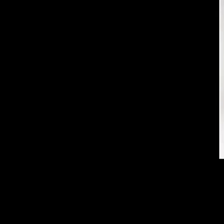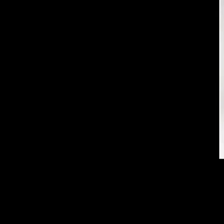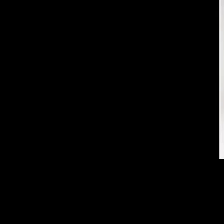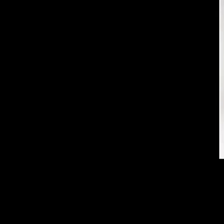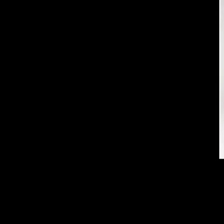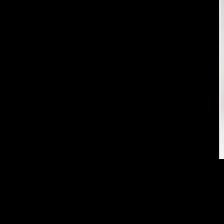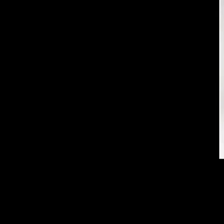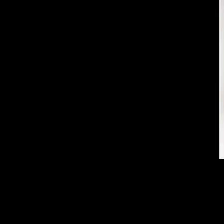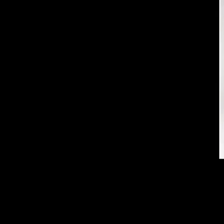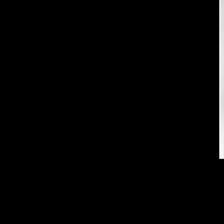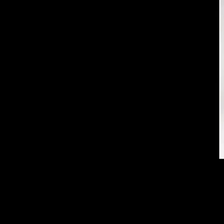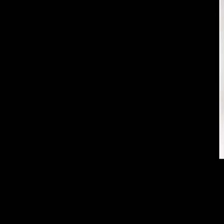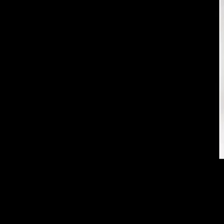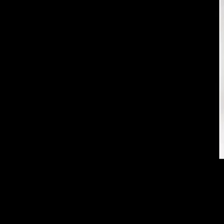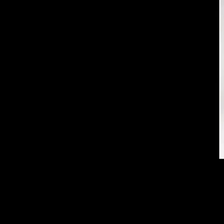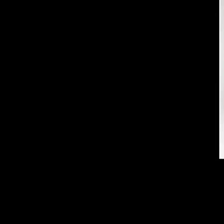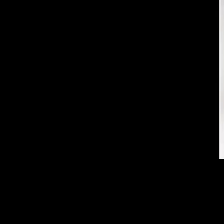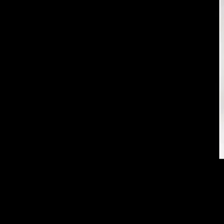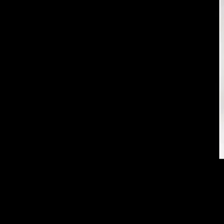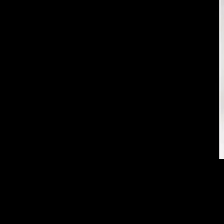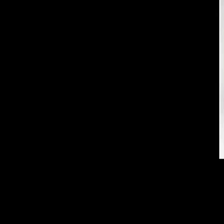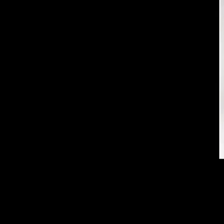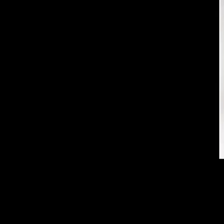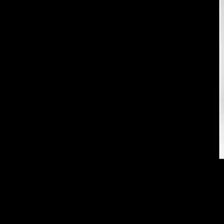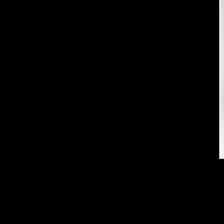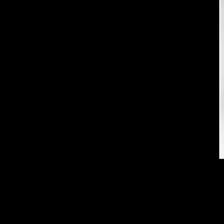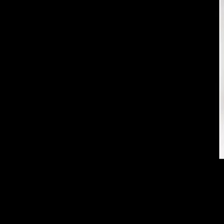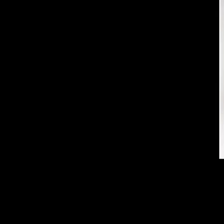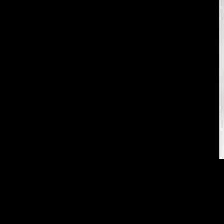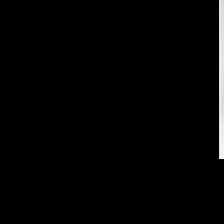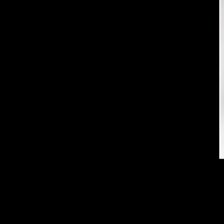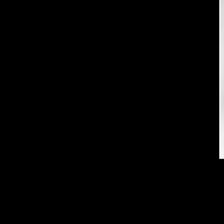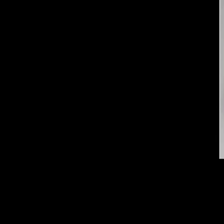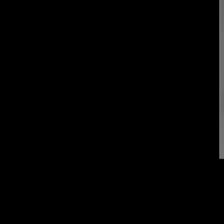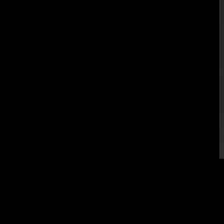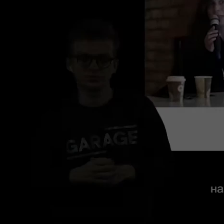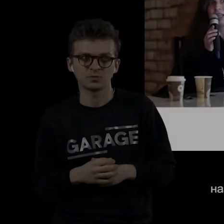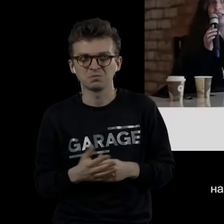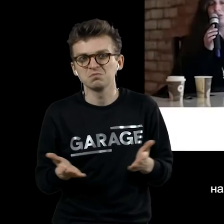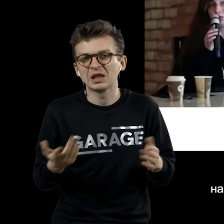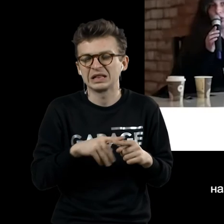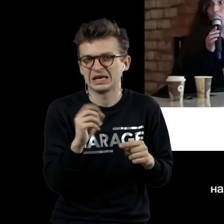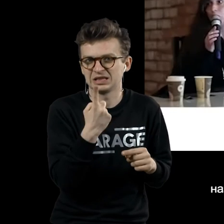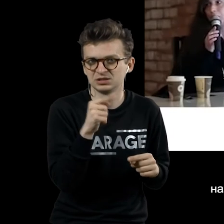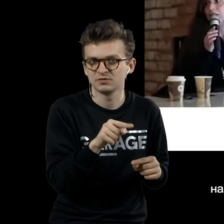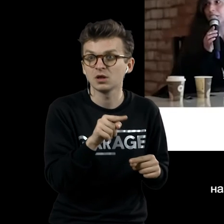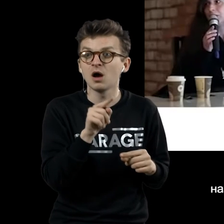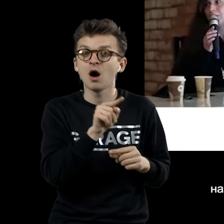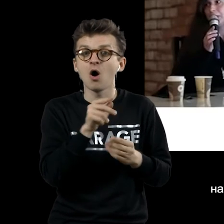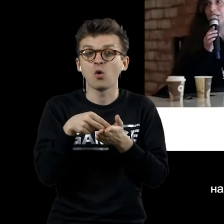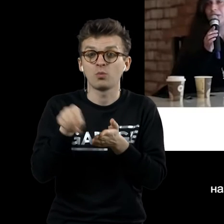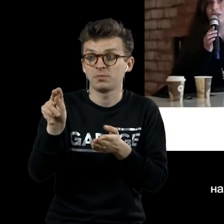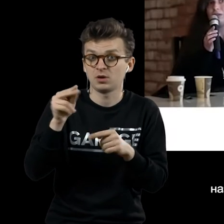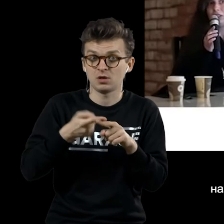торчат направленные вверх металлические штыри для сушки бутылок. Дюшан купил этот